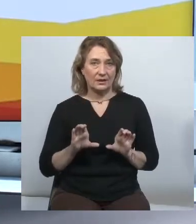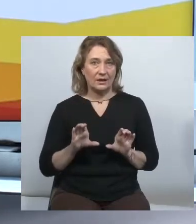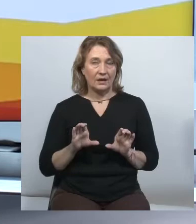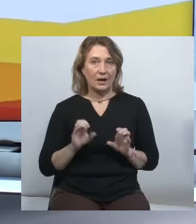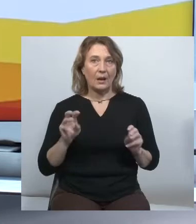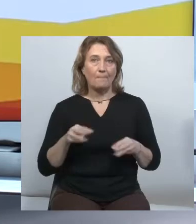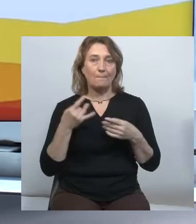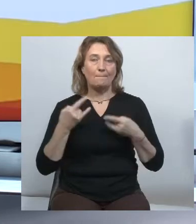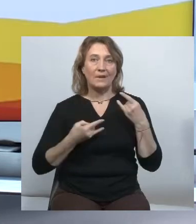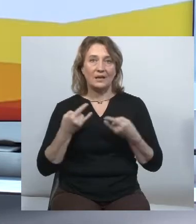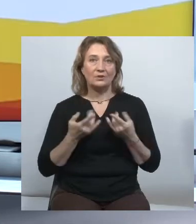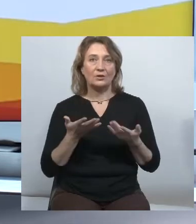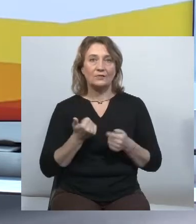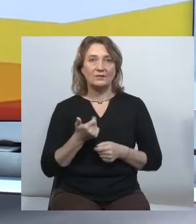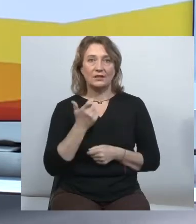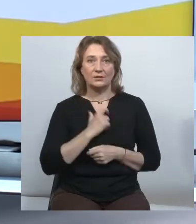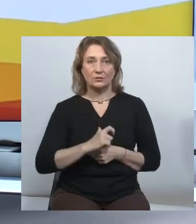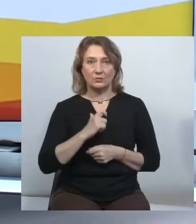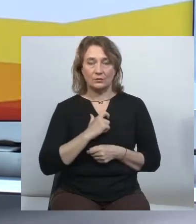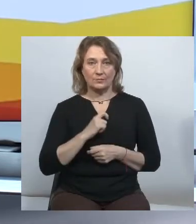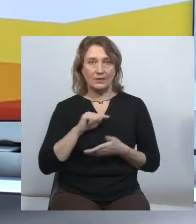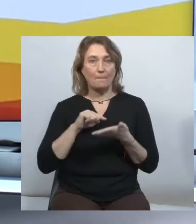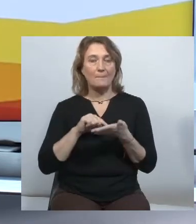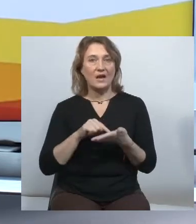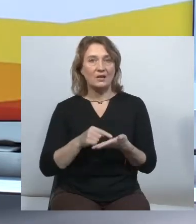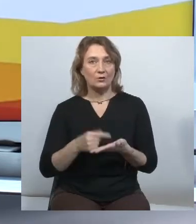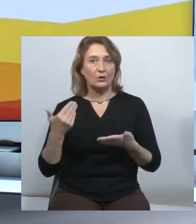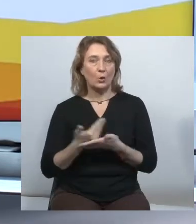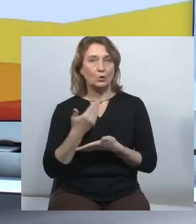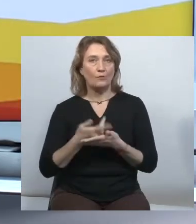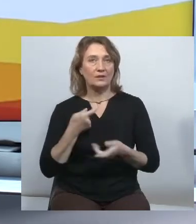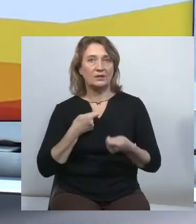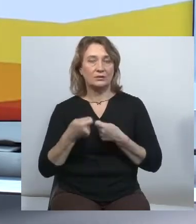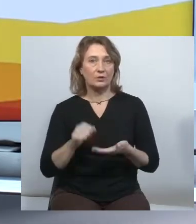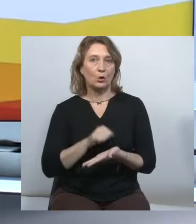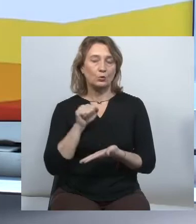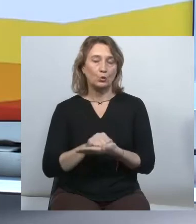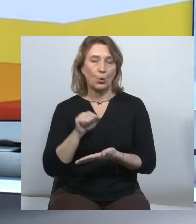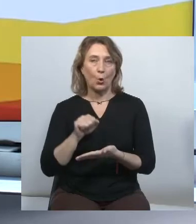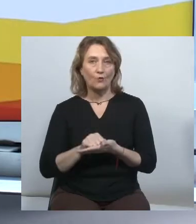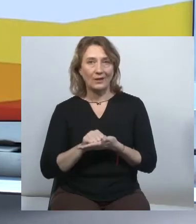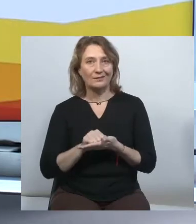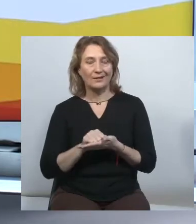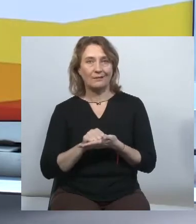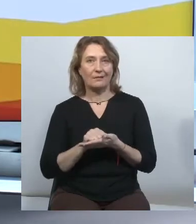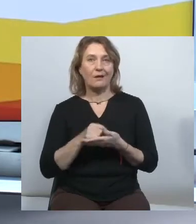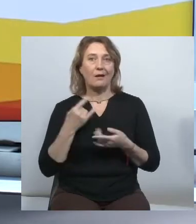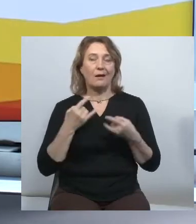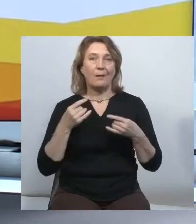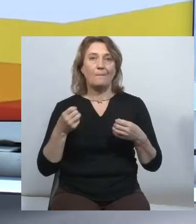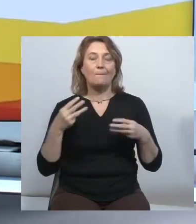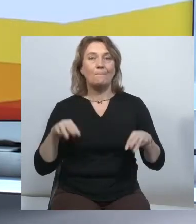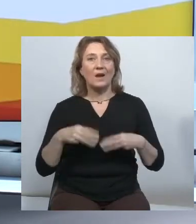медіа, а й взяв собі таку амбітну мету також оновити регулювання друкованих медіа та вперше в Україні